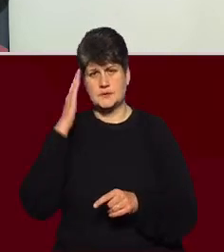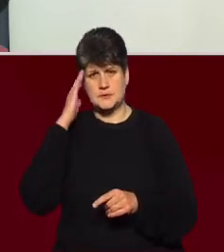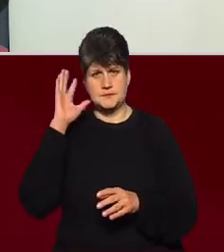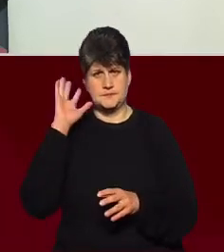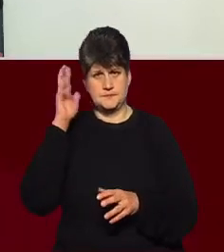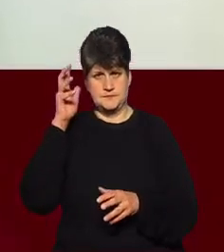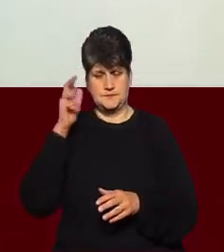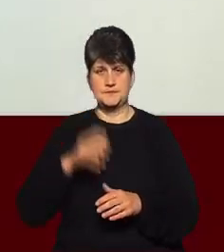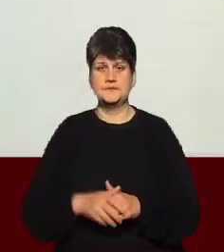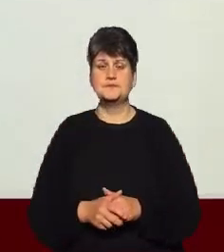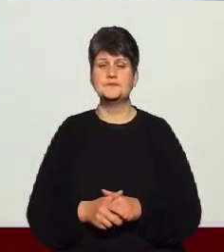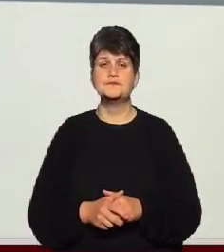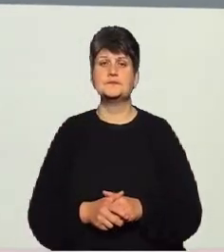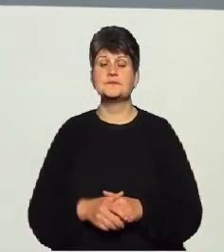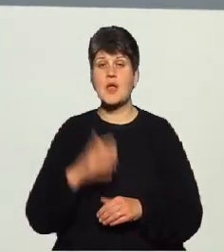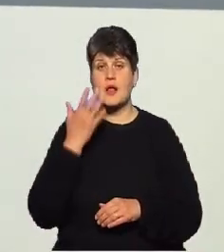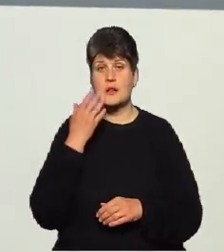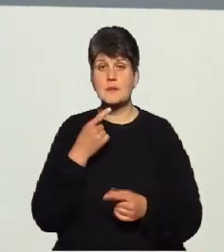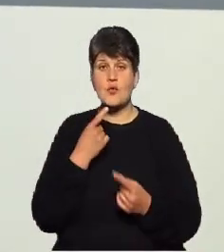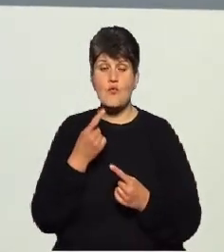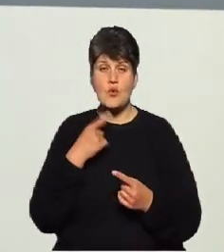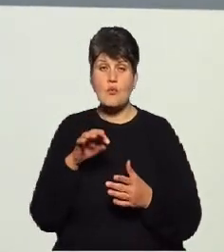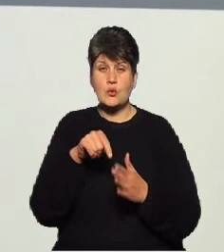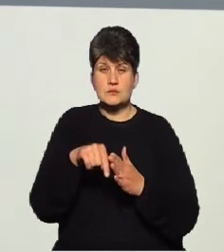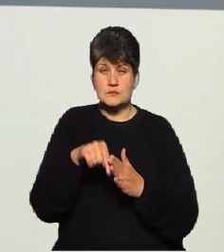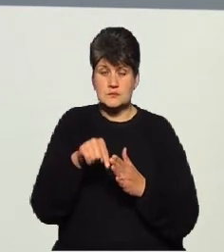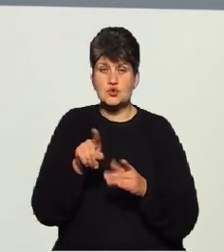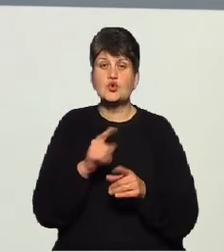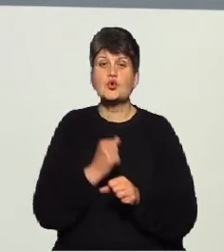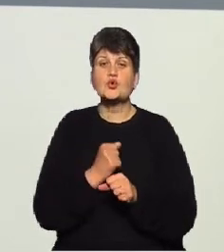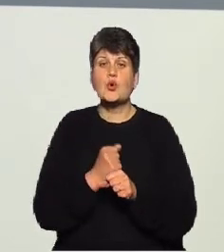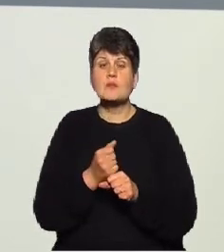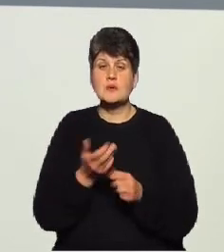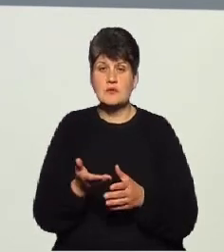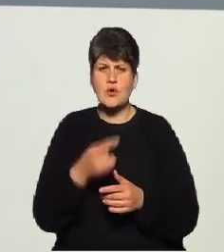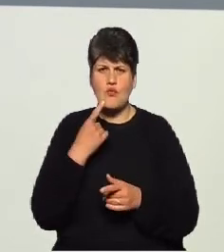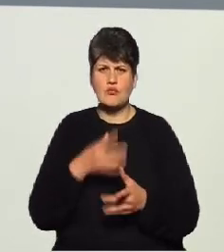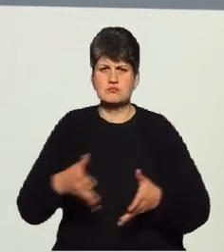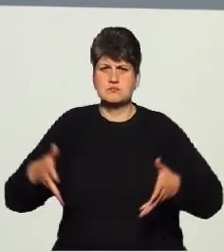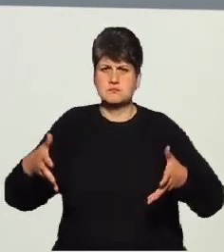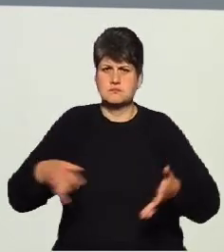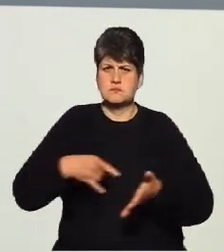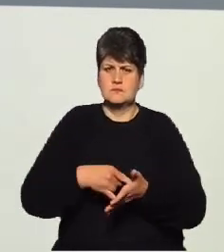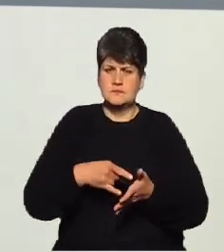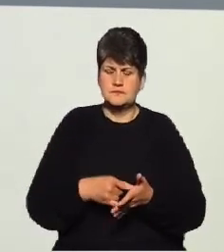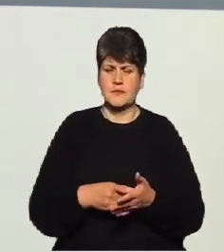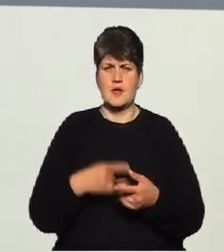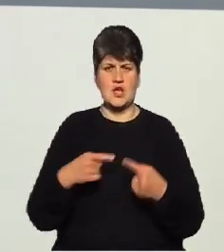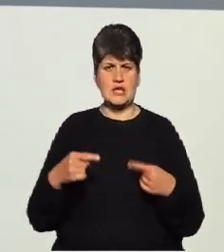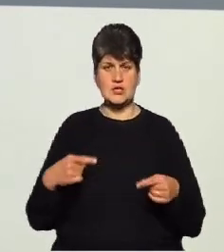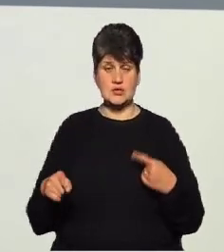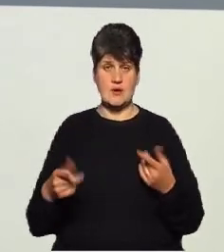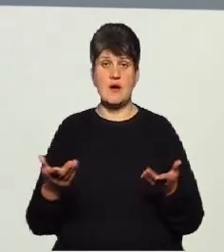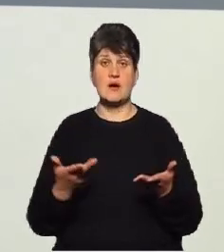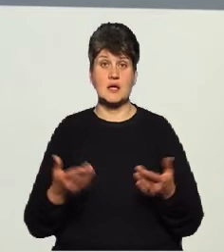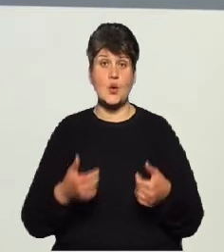Коли ми говорили про чинники, які спричиняють, ви згадували надмірну вагу і інші, а от які хороші звички